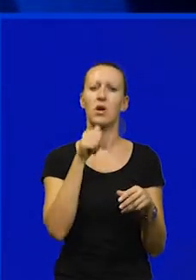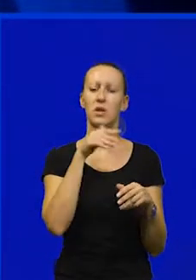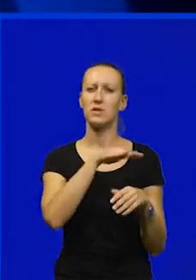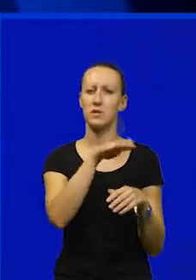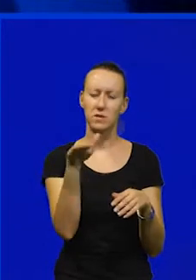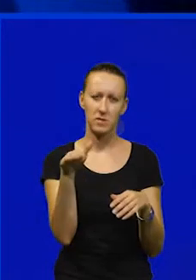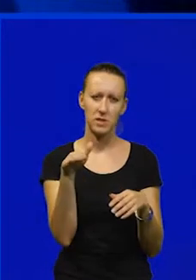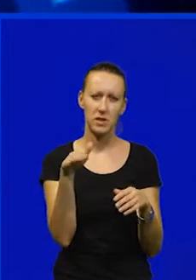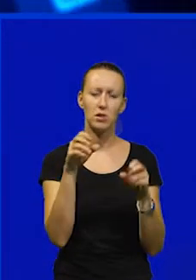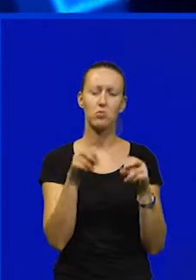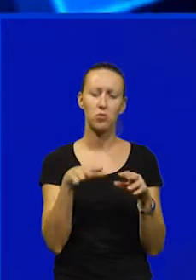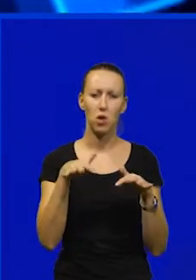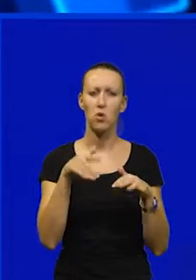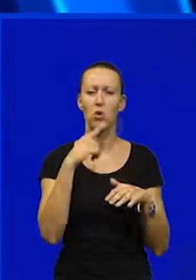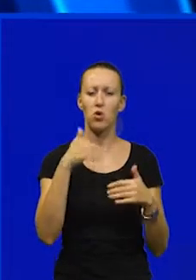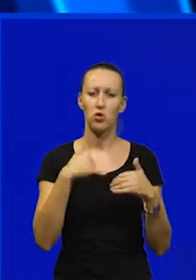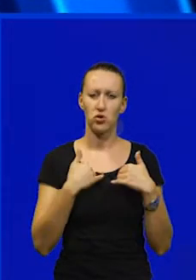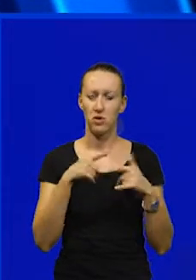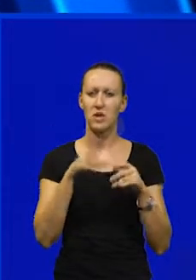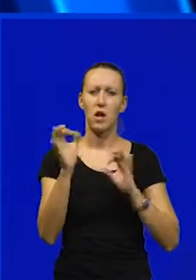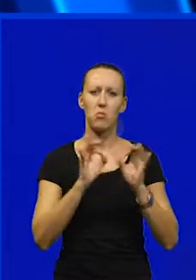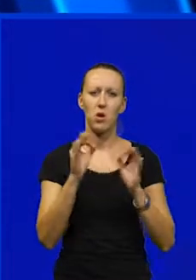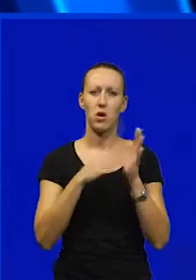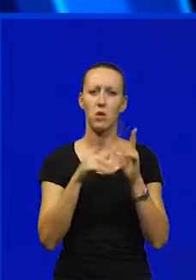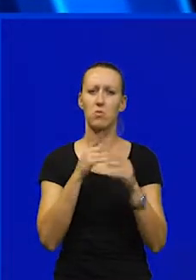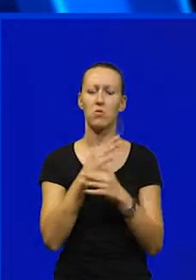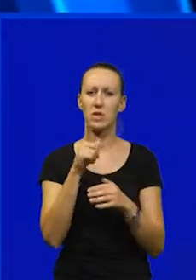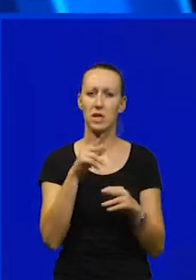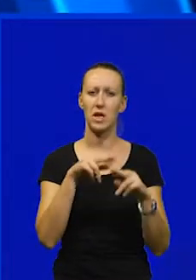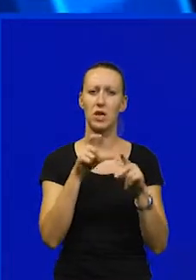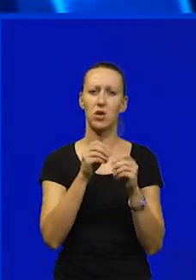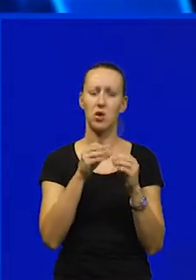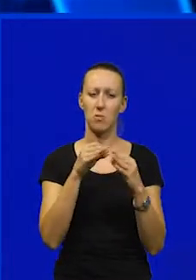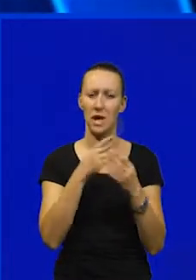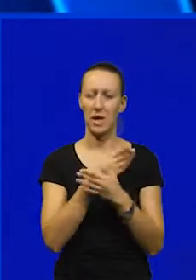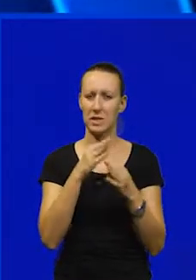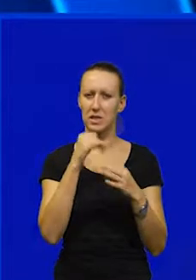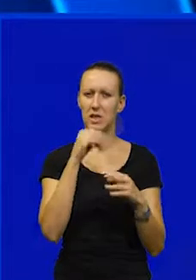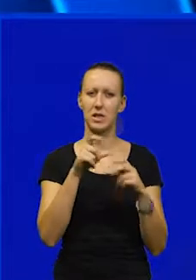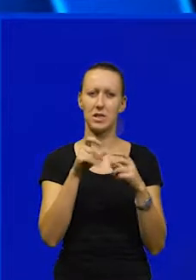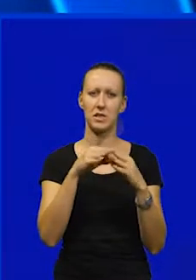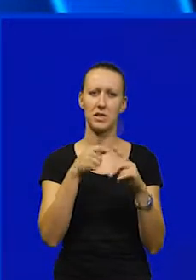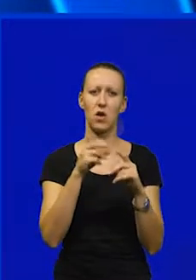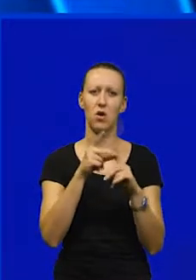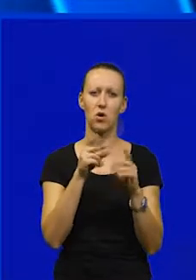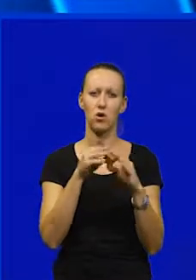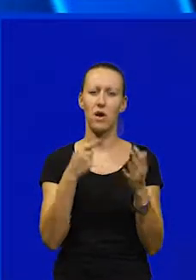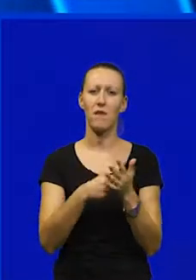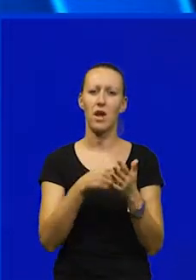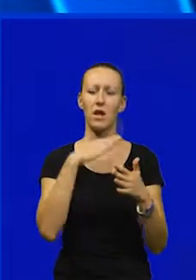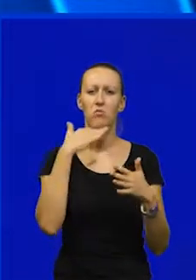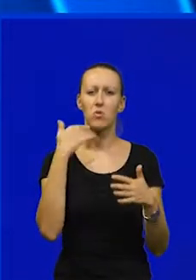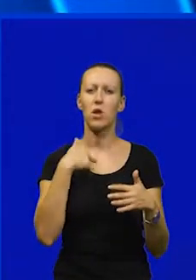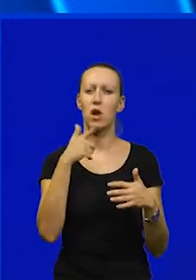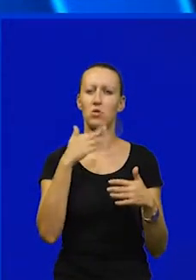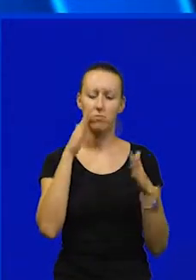svih Puležana Istrana za projekte Muzila Hidrobaze i Sakorđane koji potencijalno vrijede jako puno